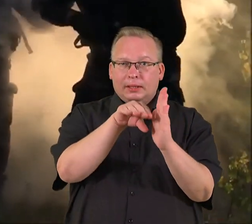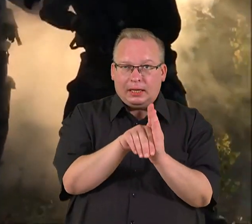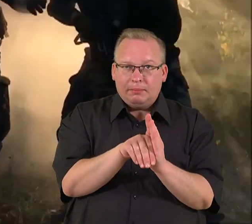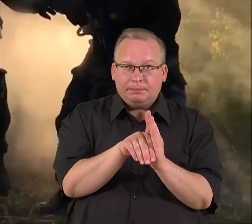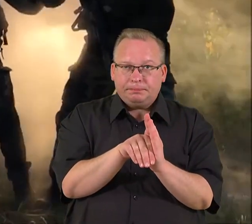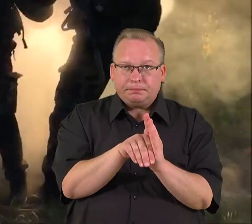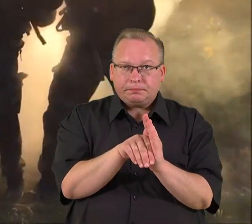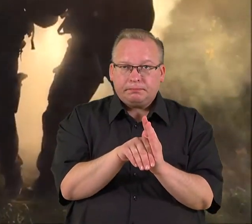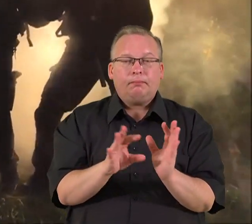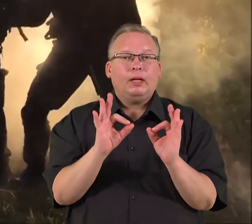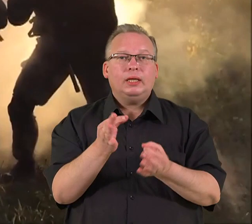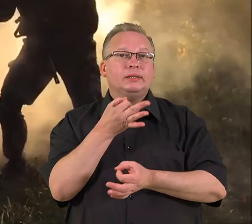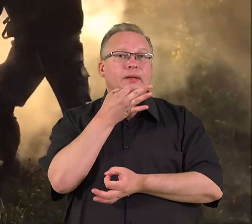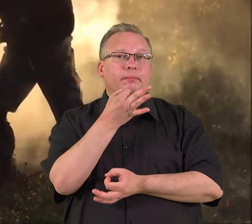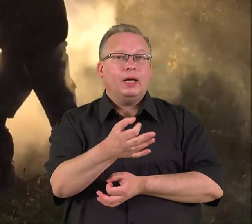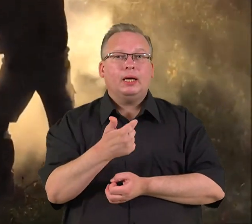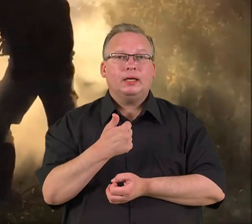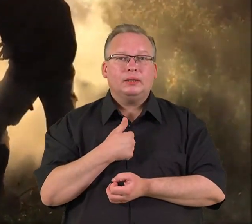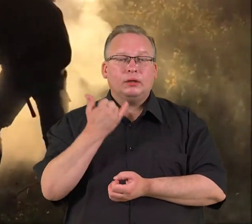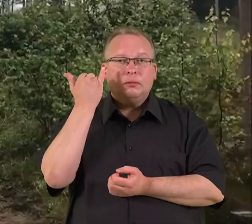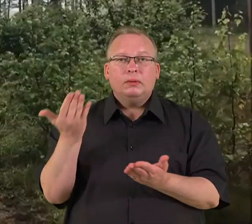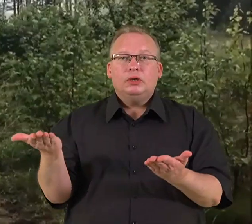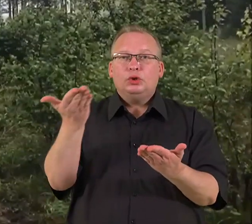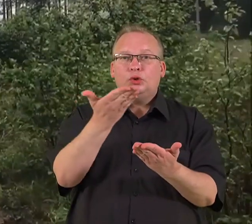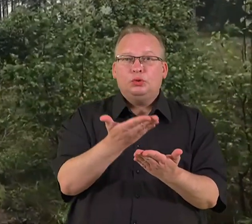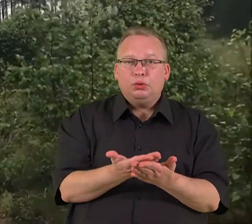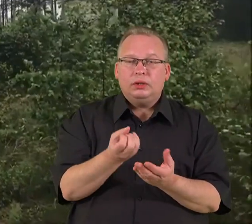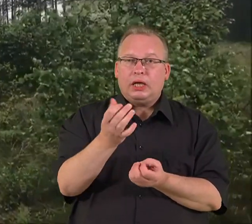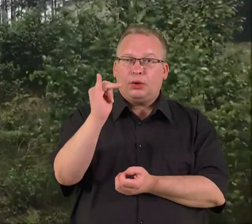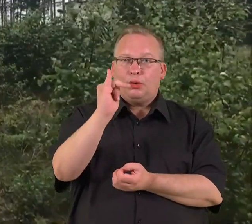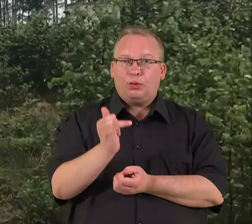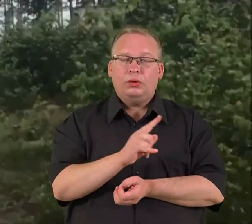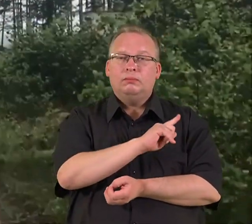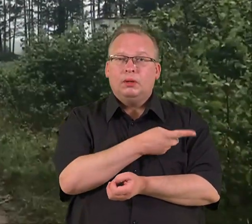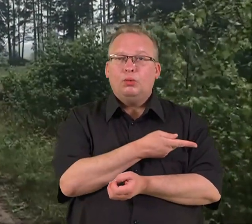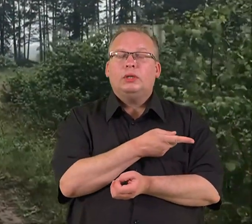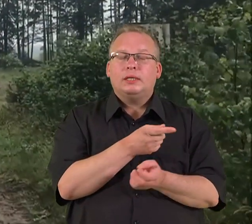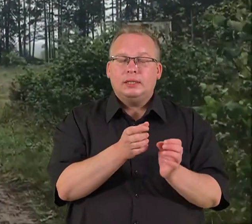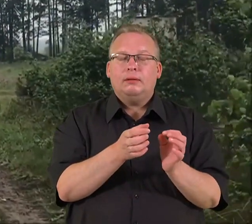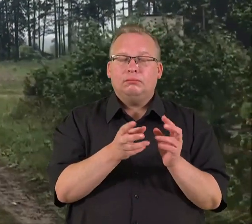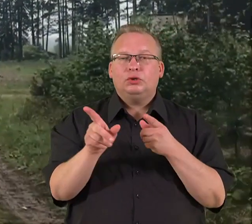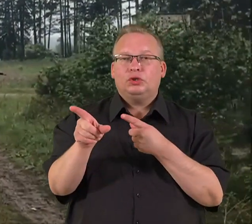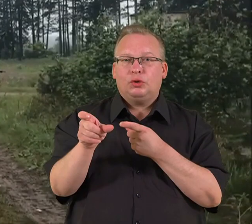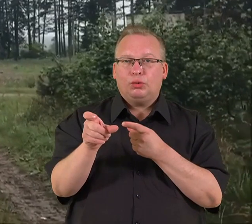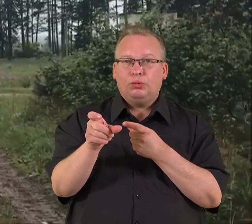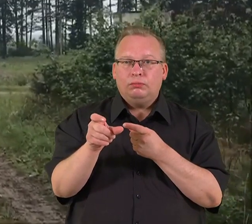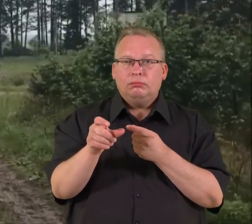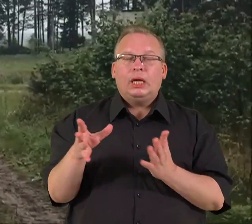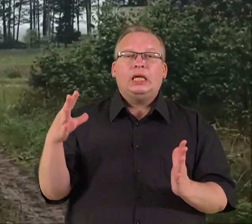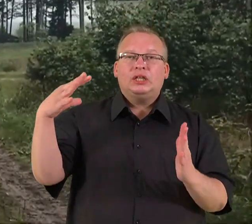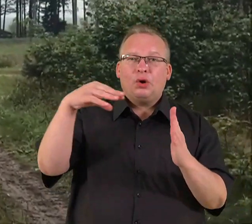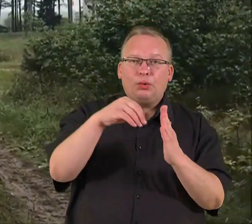Tiesą sakant, tai pasakyti, kad ką aš tikrai iniciuosiu rudenį, dar glaudesni šaulių įtraukimai gynybos planus.